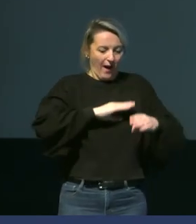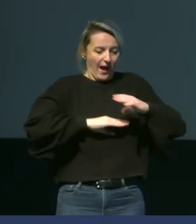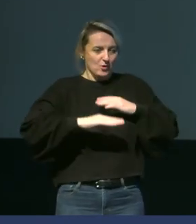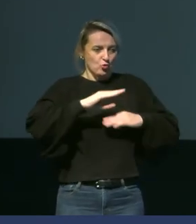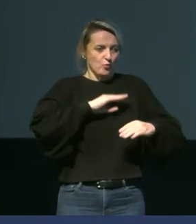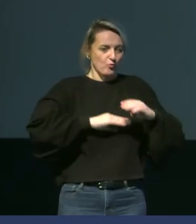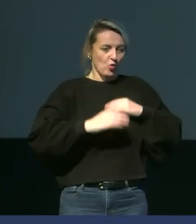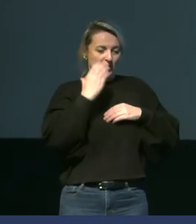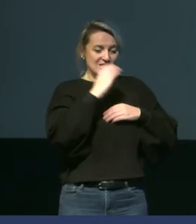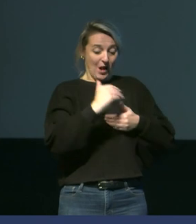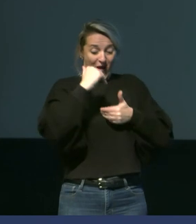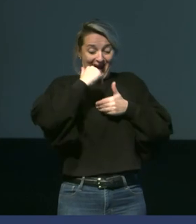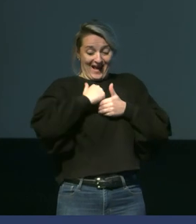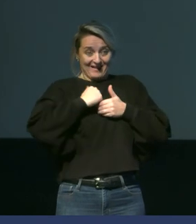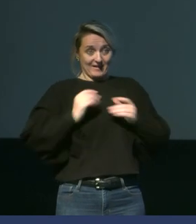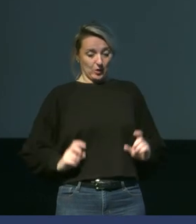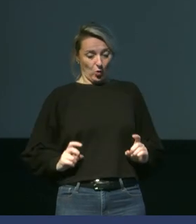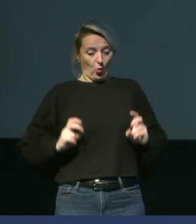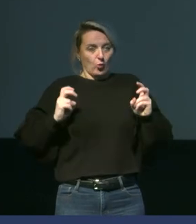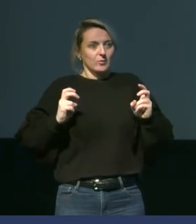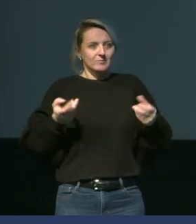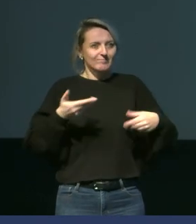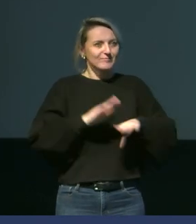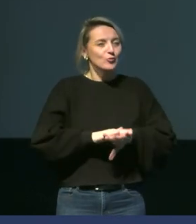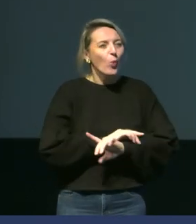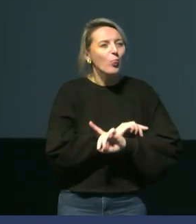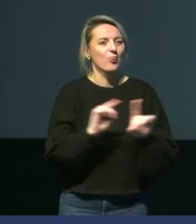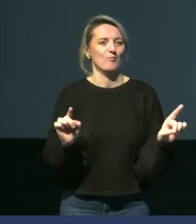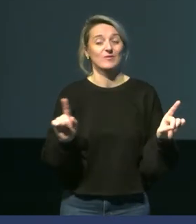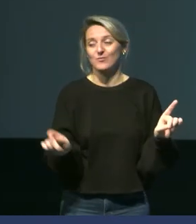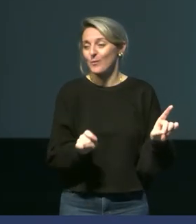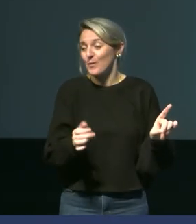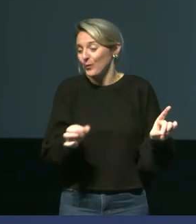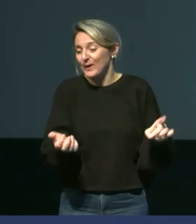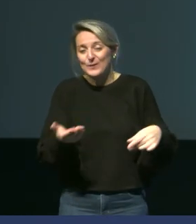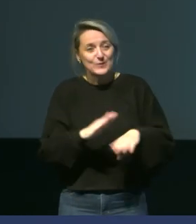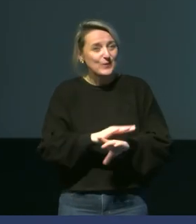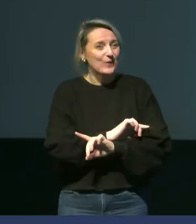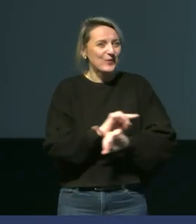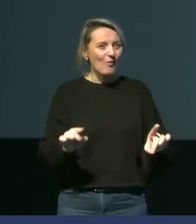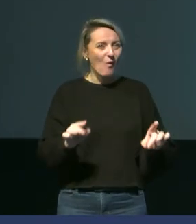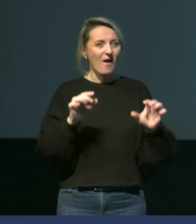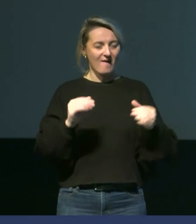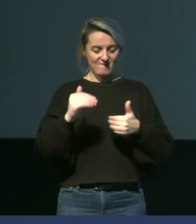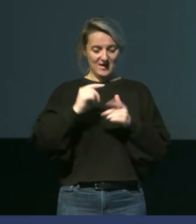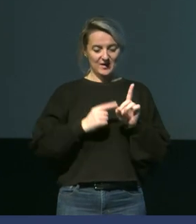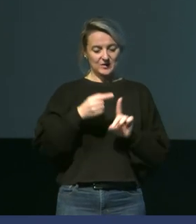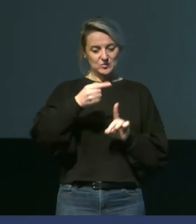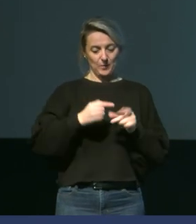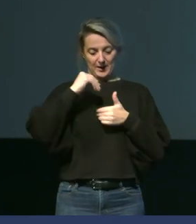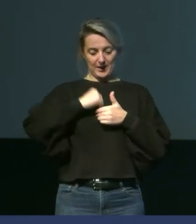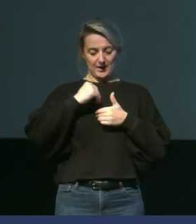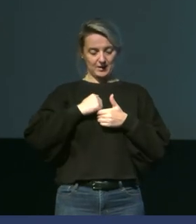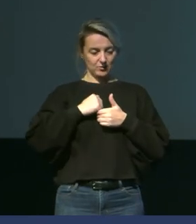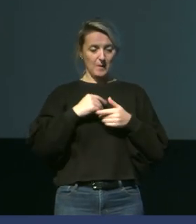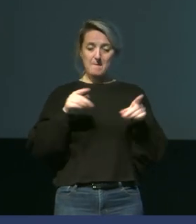augmenter la température interne. Eh bien, ce n pas le cas. Ce n pas le cas. Ici, vous avez la température interne des mêmes individus mesurés le